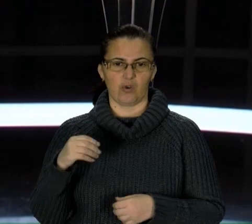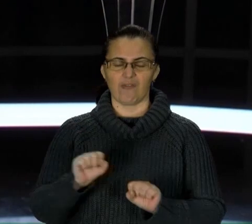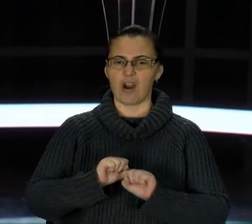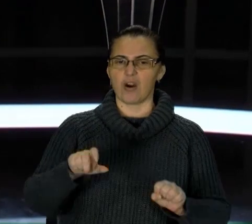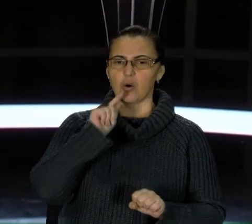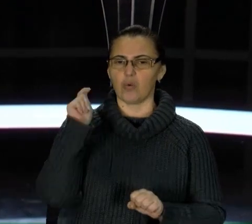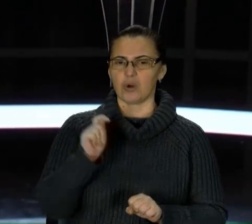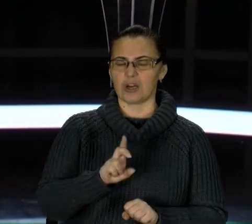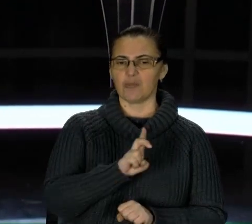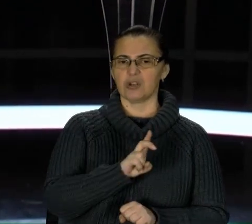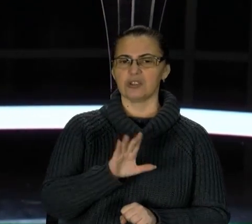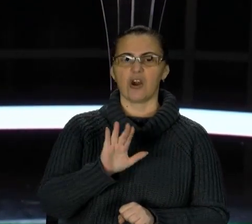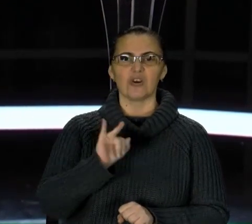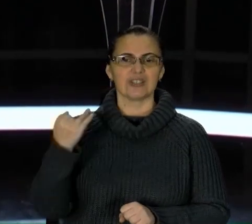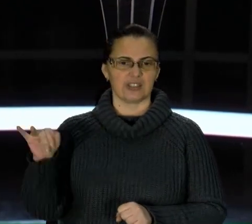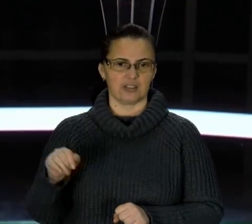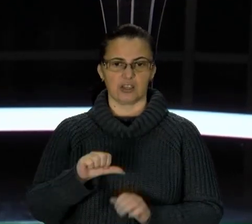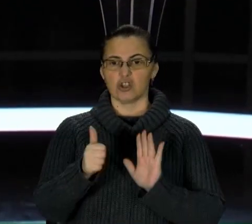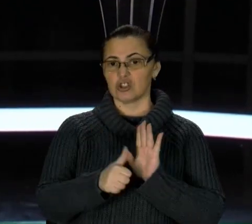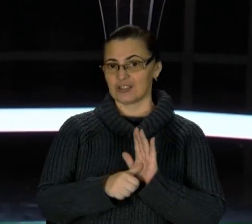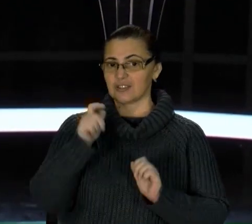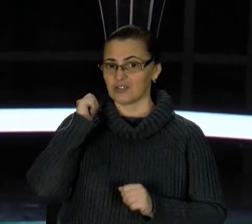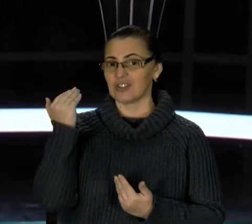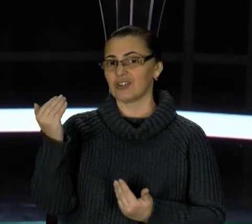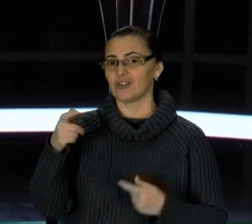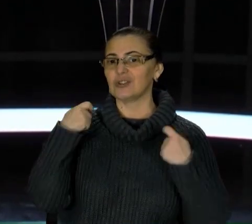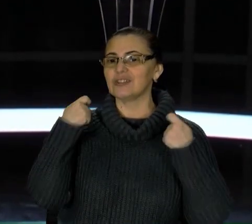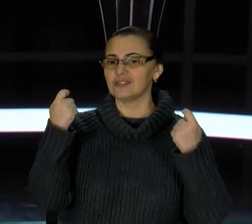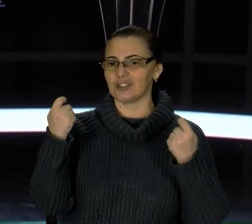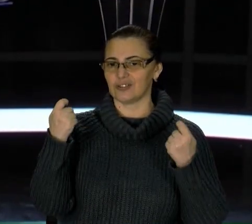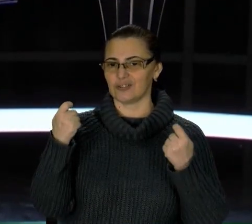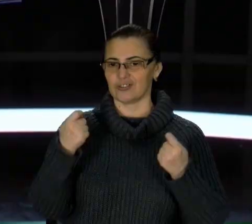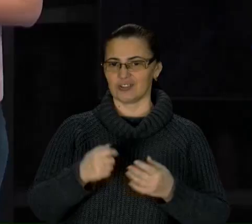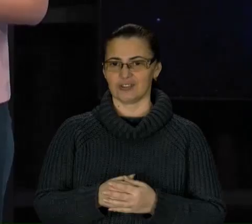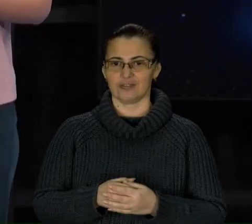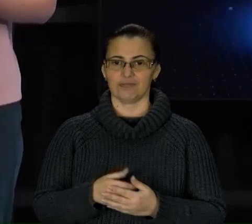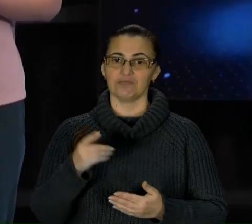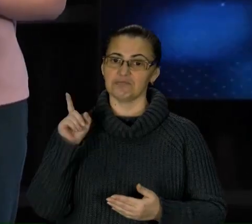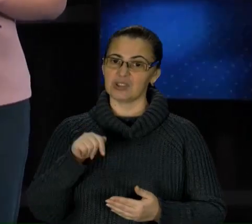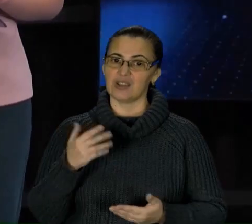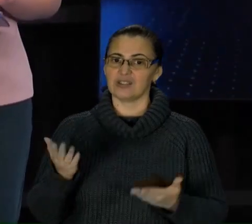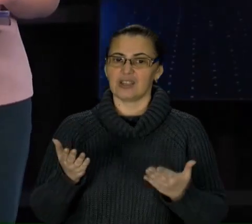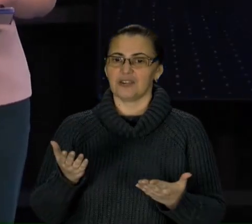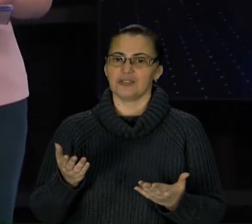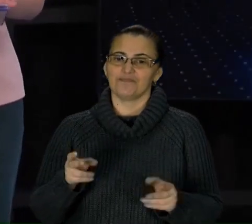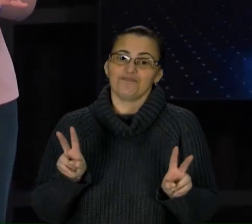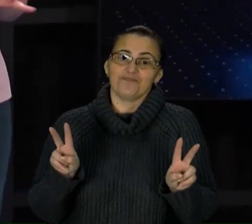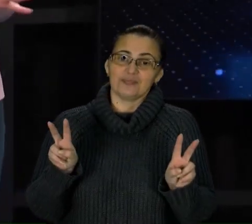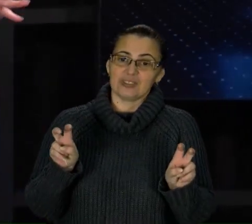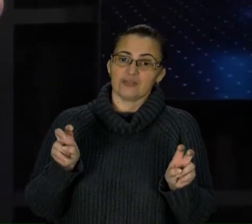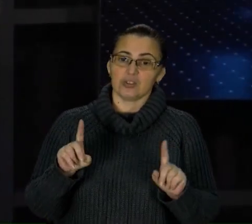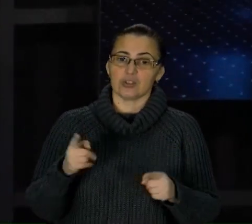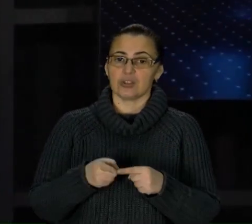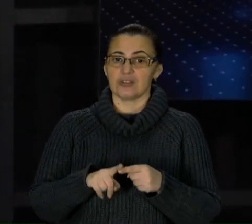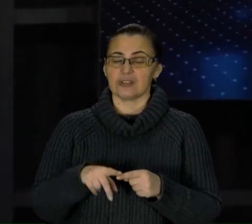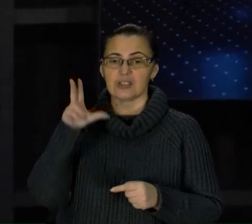Возницький. 16 квітня – його день народження. І знаєте, мабуть, якось трохи символічно, що ця